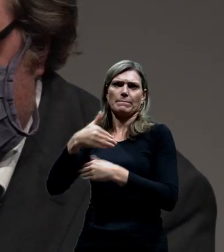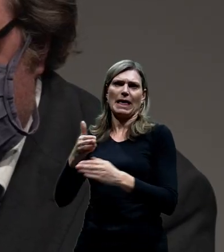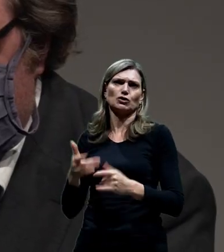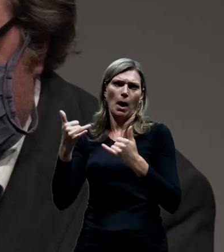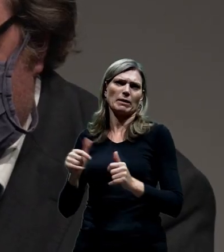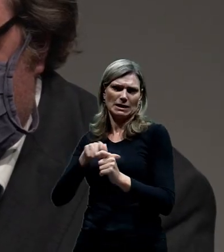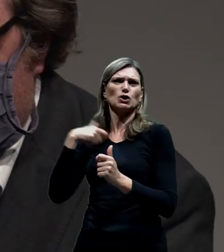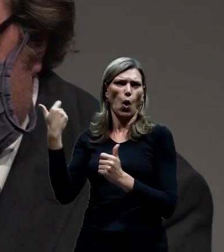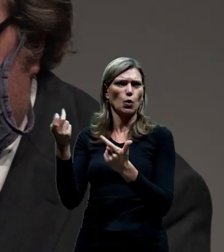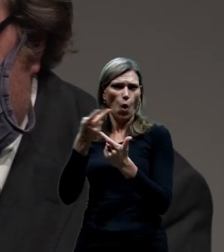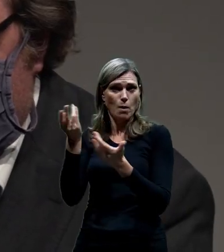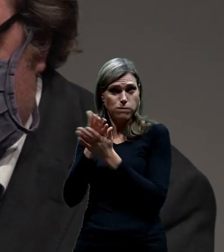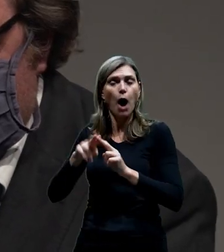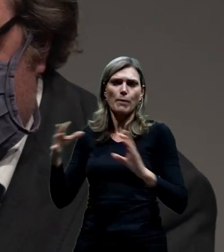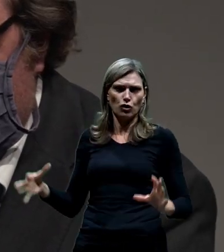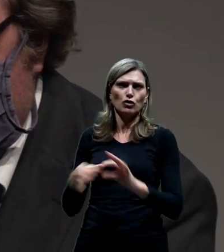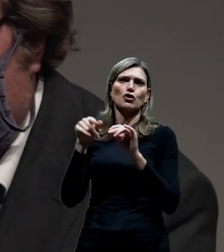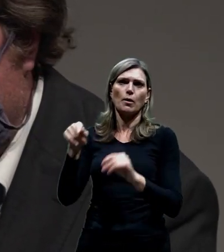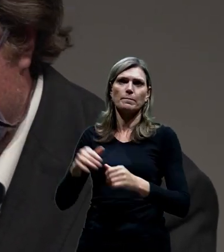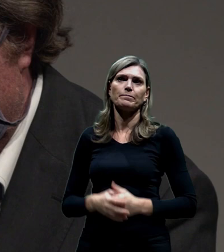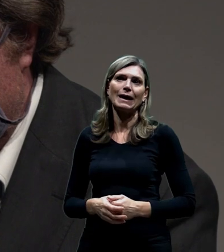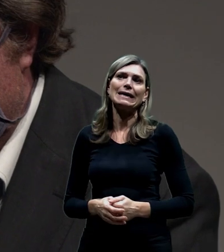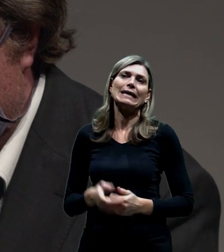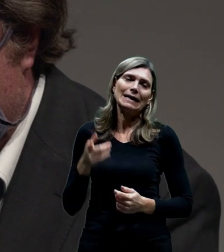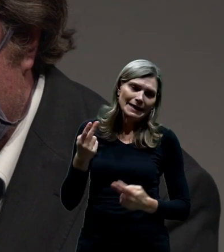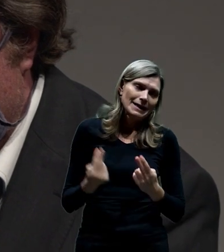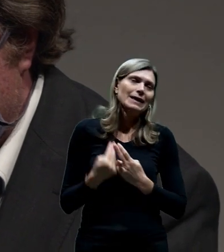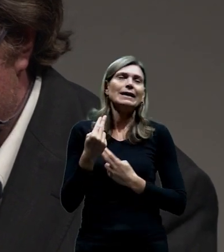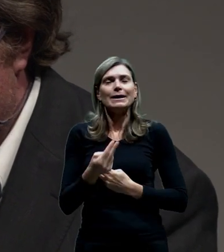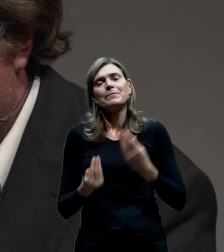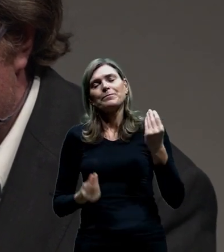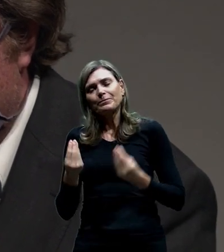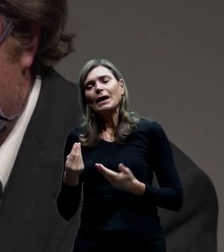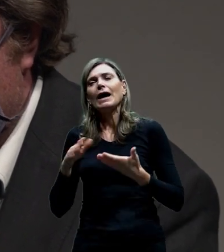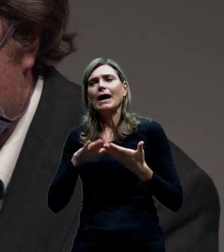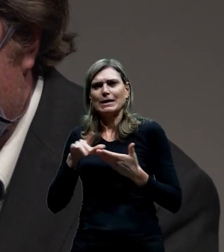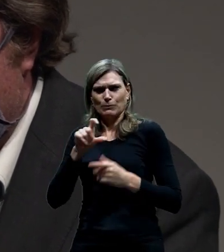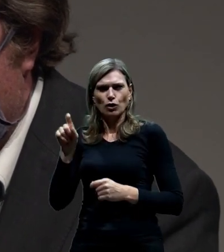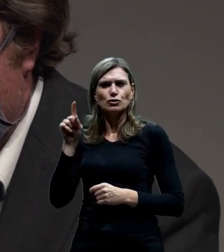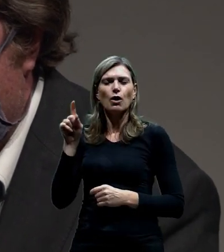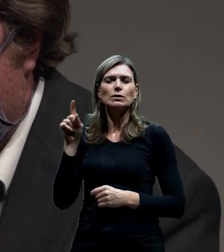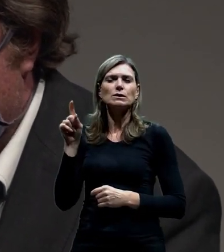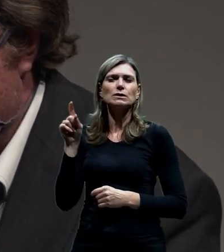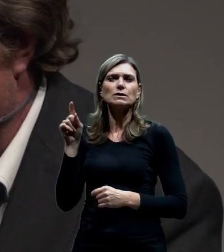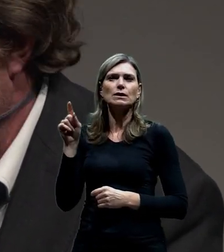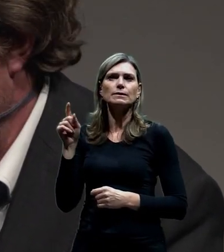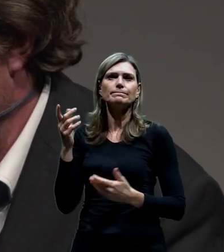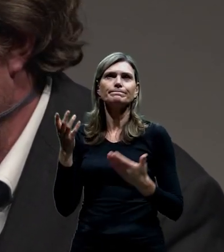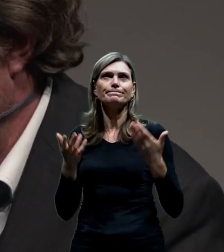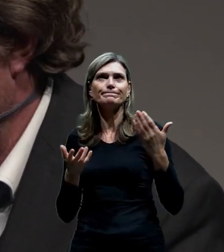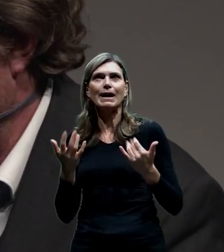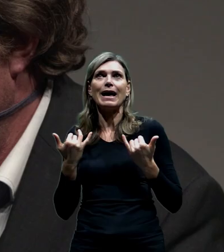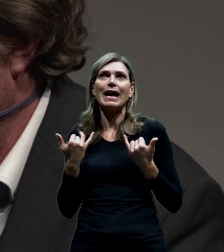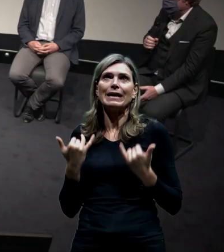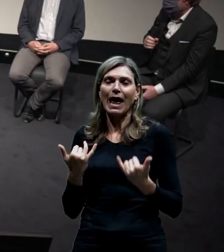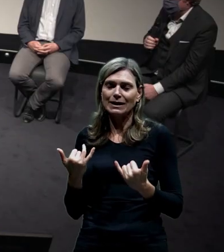Adam je v tomhle mnohem pevnější v kramflecích. A ta společnost má, a to ještě v dnešní